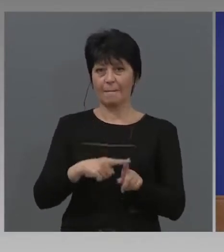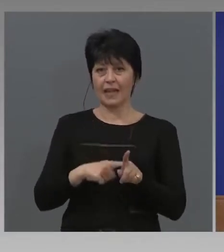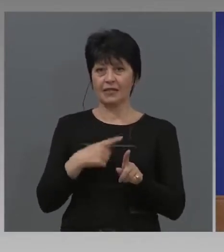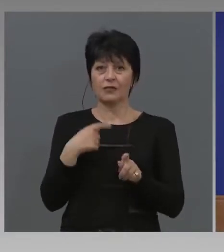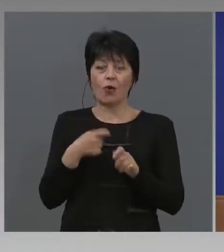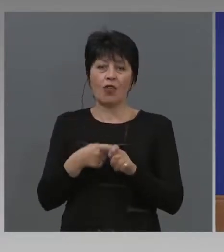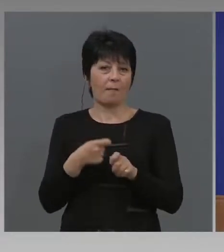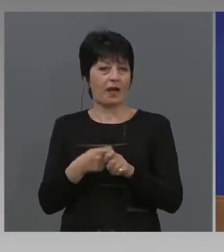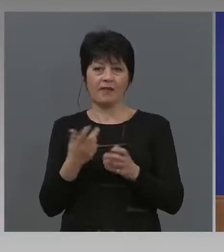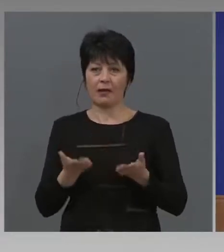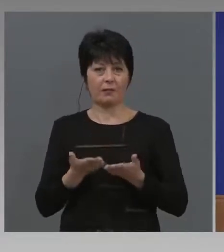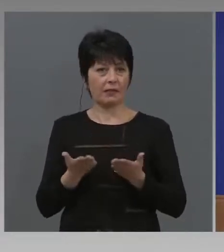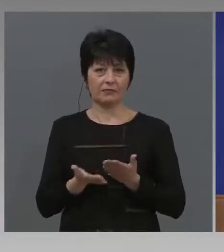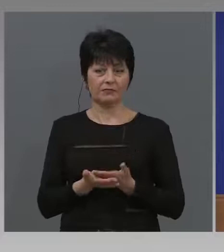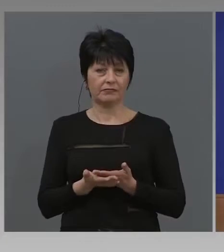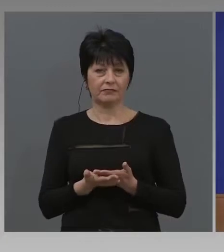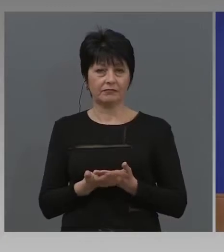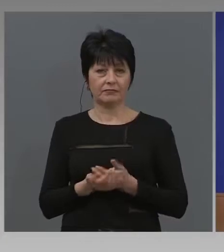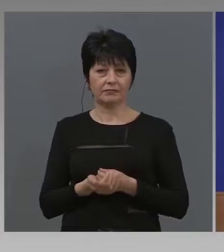направи. Но,